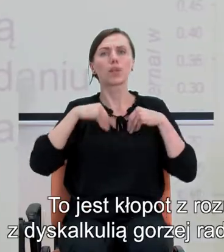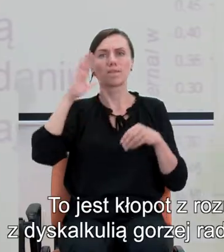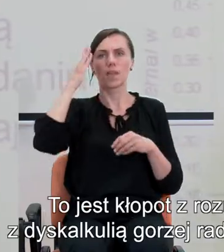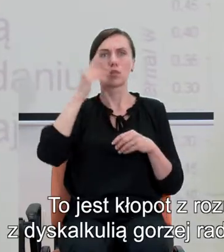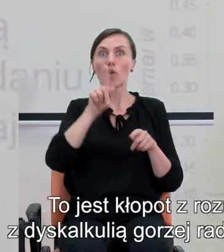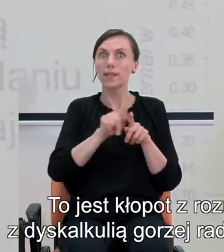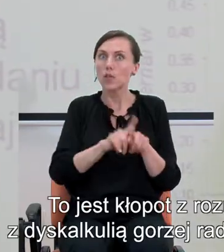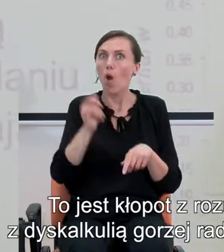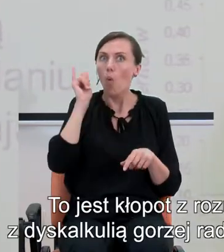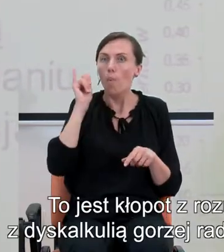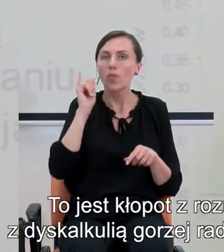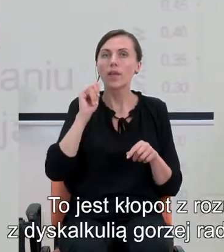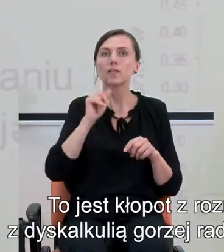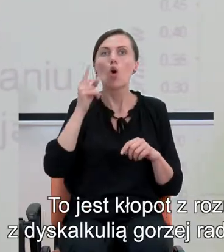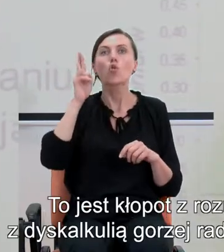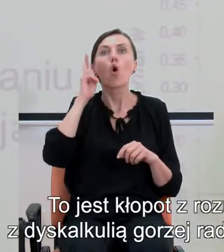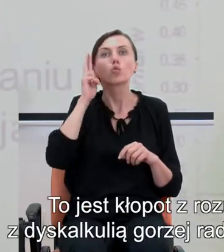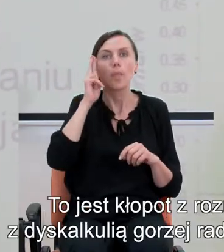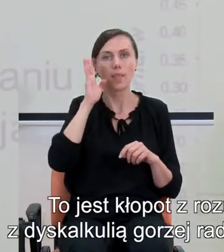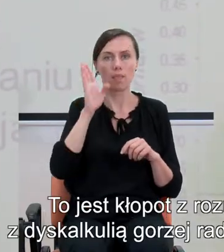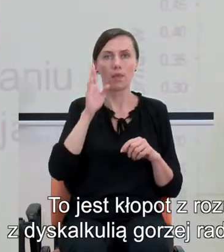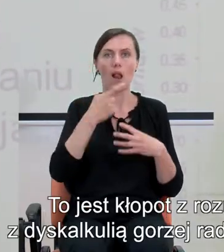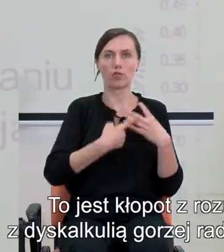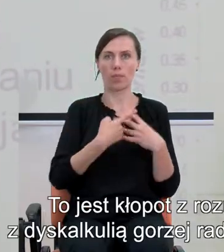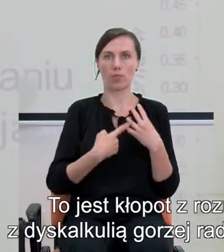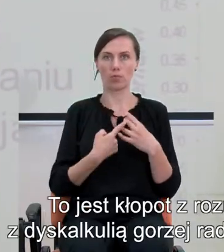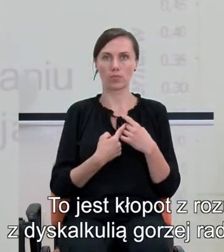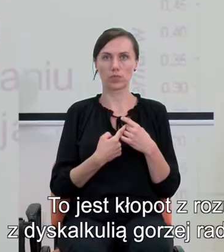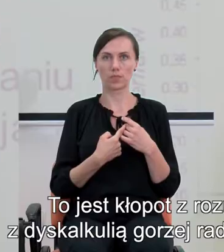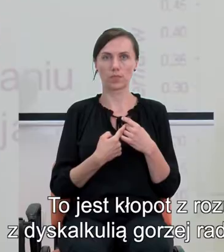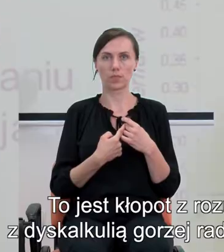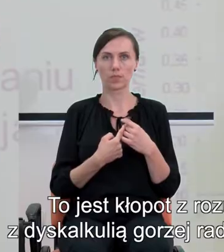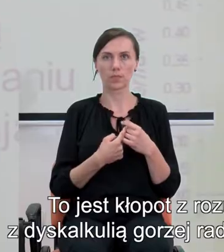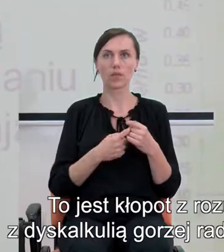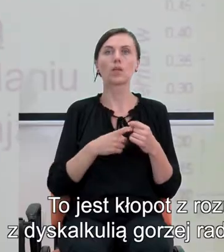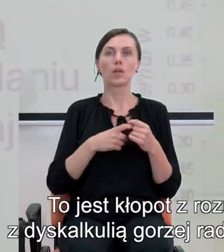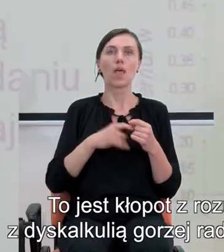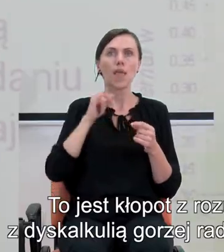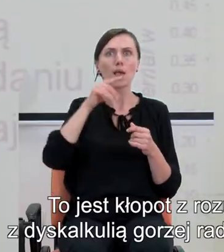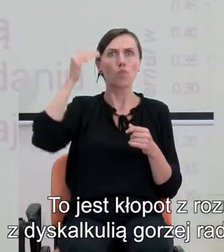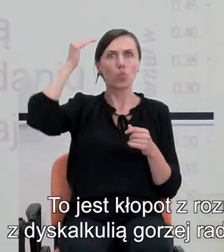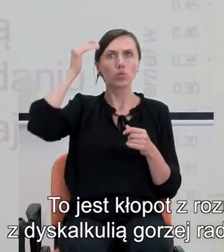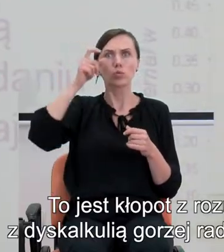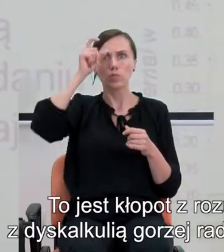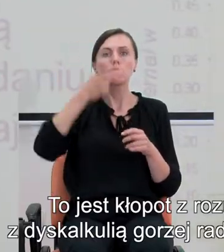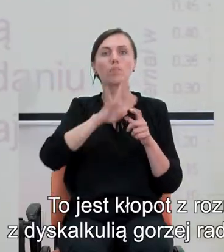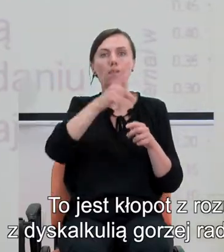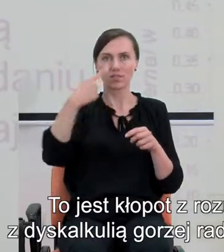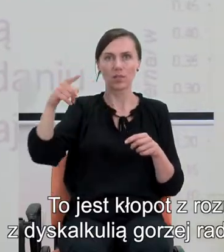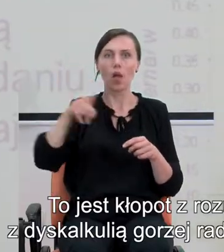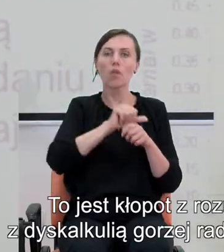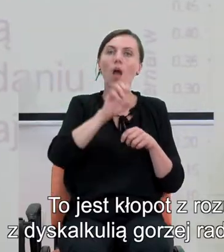kłopot z rozumieniem liczebności. A więc taki mózg, mózg osoby z dyskalkulią,